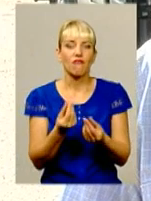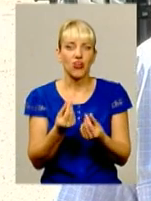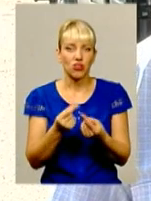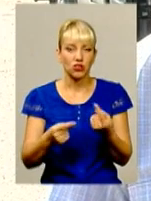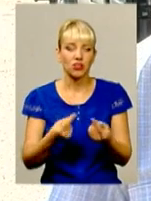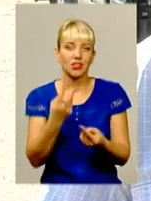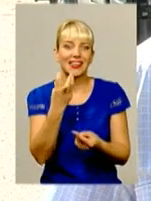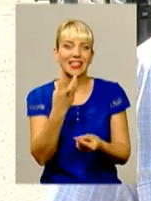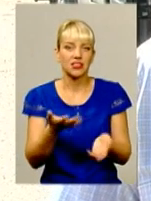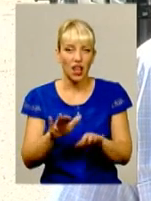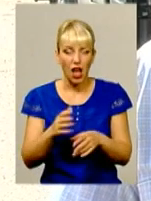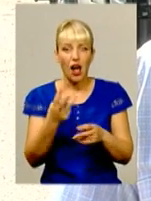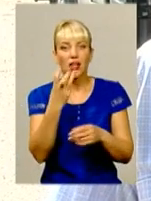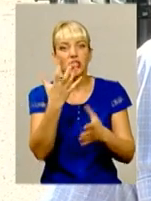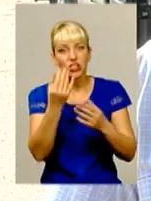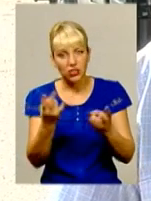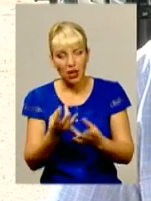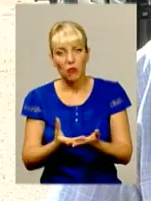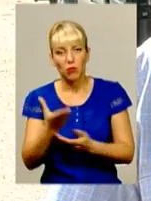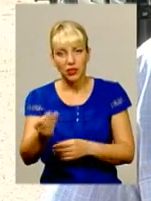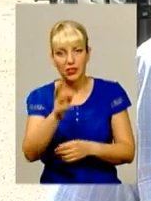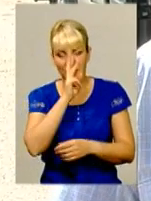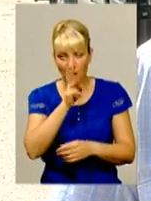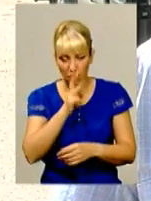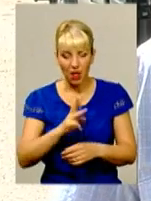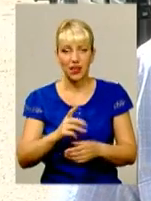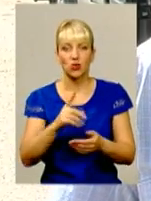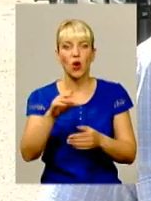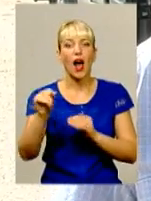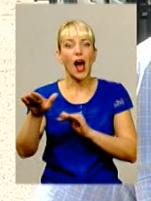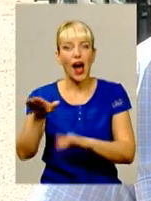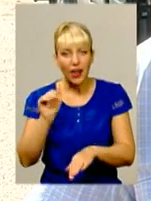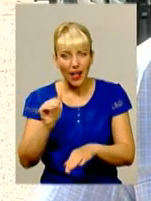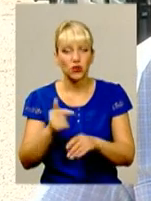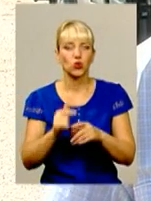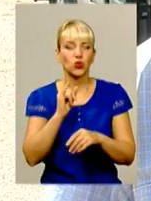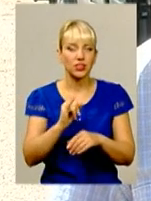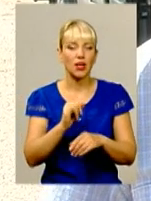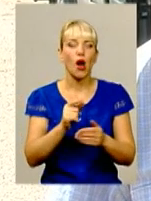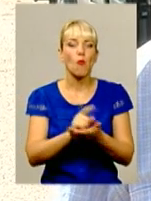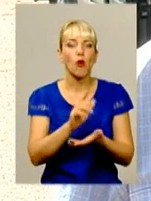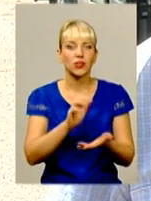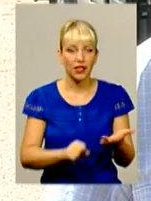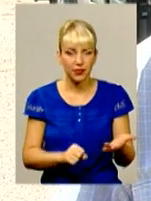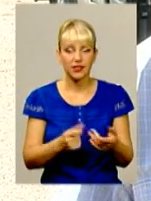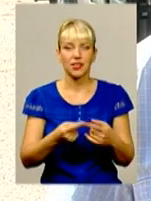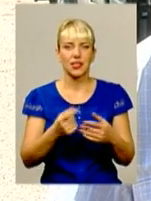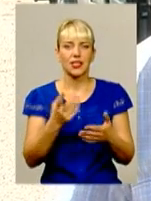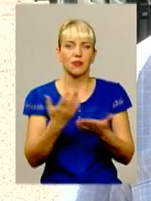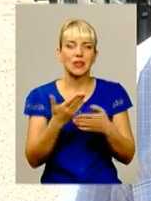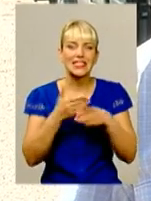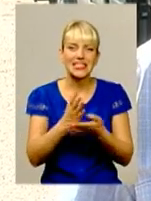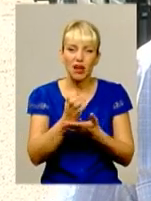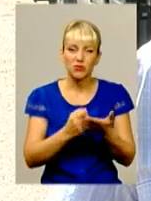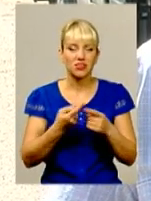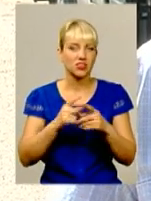заплатити людям зарплату, заплатити оренду, заплатити податки, а собі не те, що про що, в якісь запчастини. Тобто це